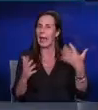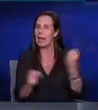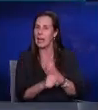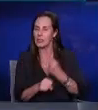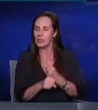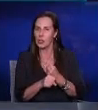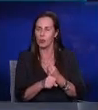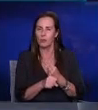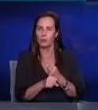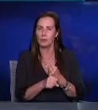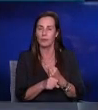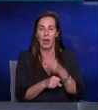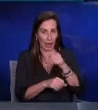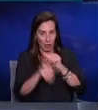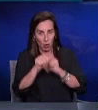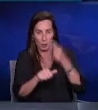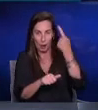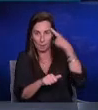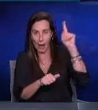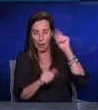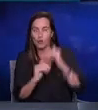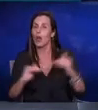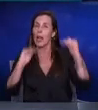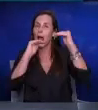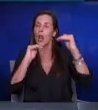תומך במהלך הזה של להעלאת מס הרכישה?